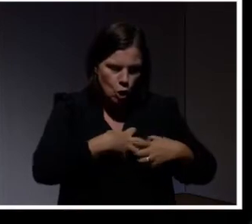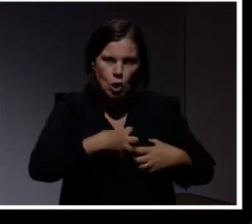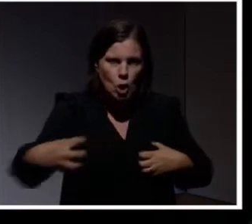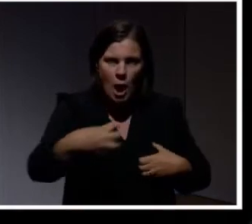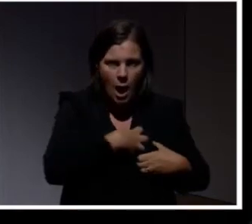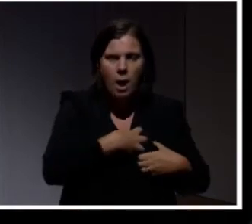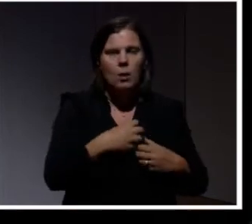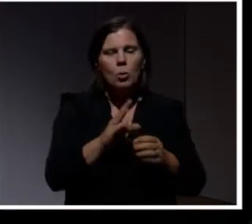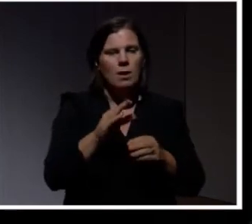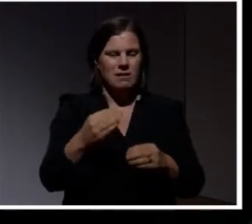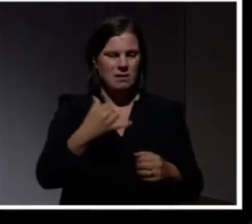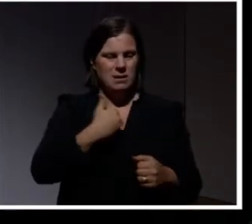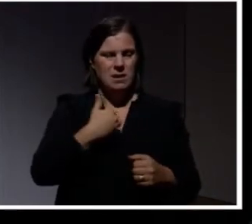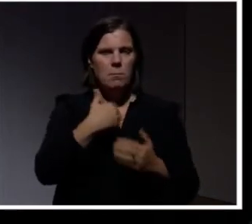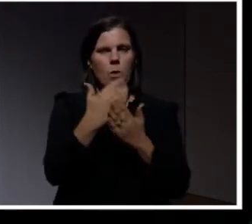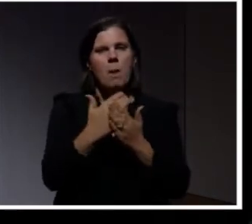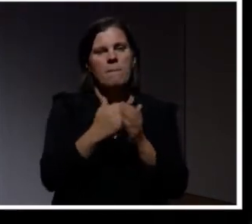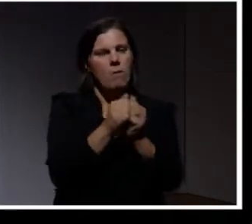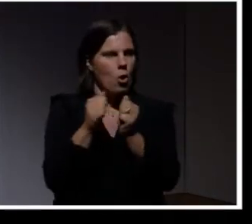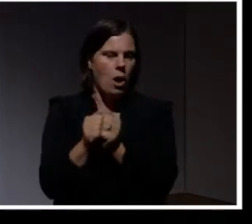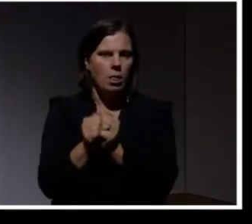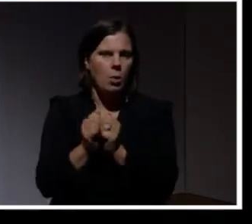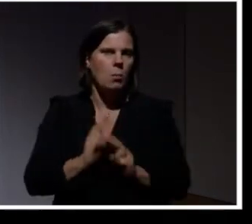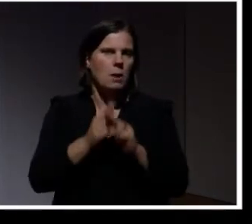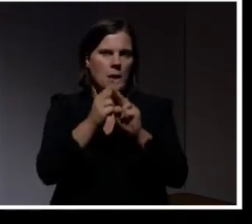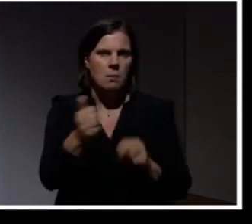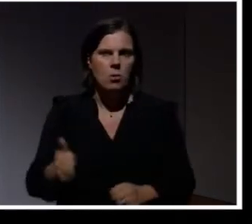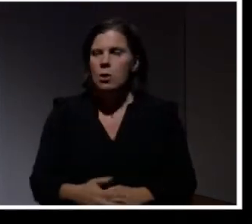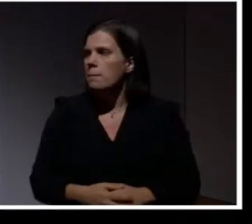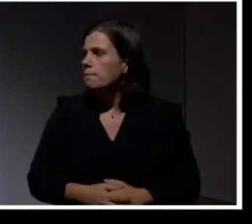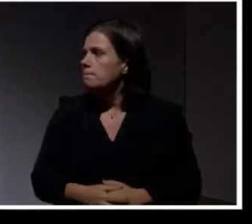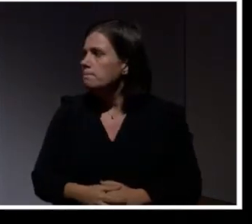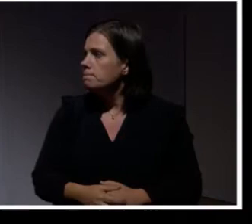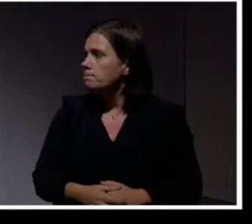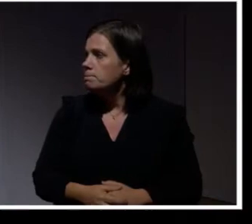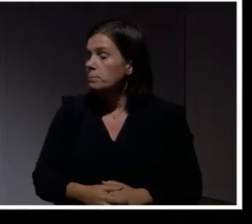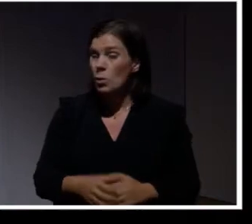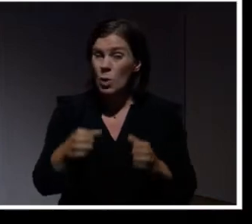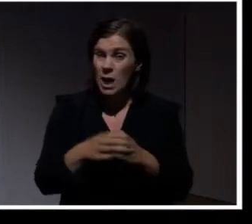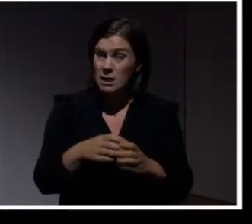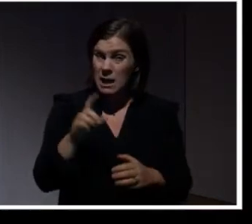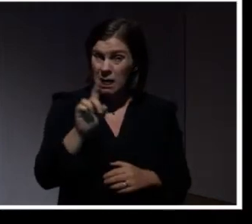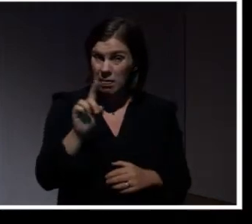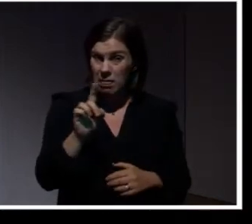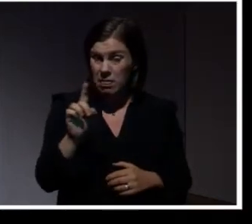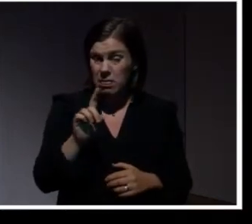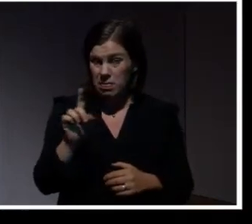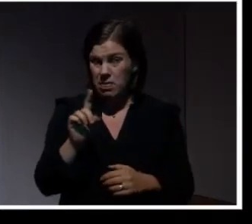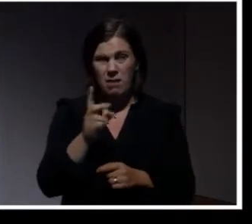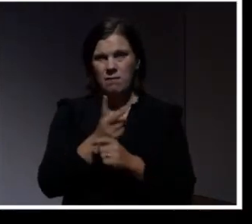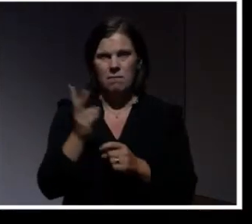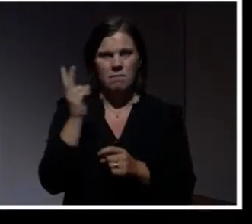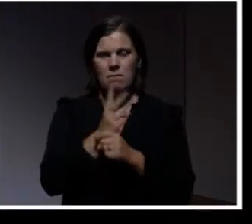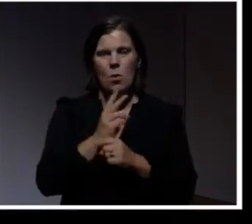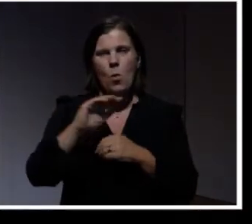Man kunde uppdatera programvaran. Läskigt. Och det här var en klass 1 återkallelse kallas för. Det är den värsta